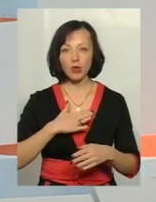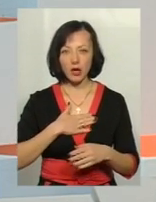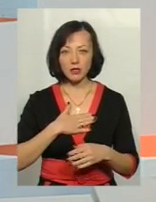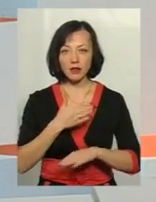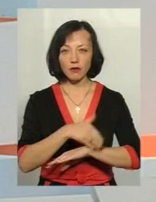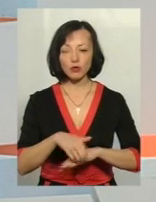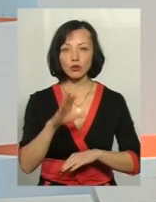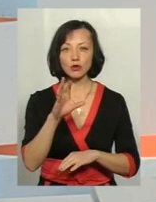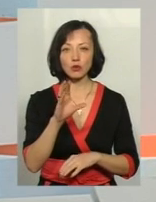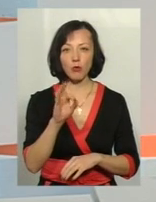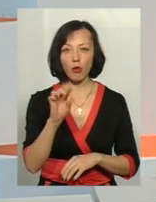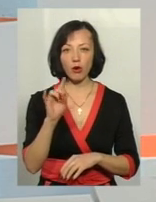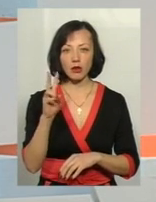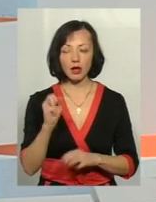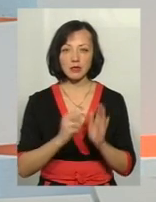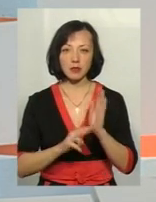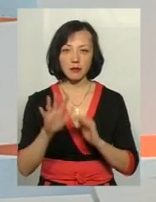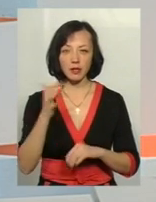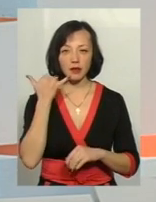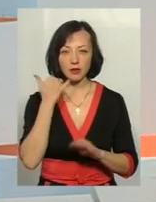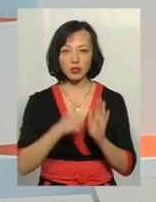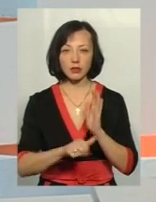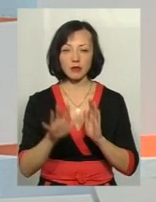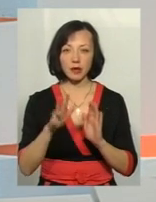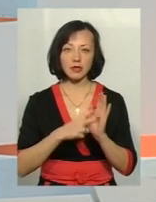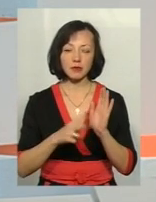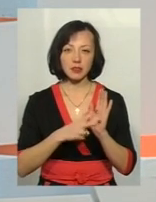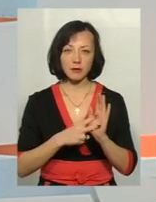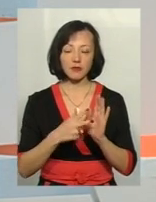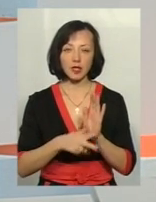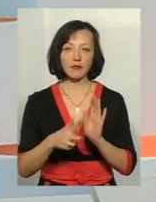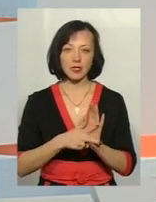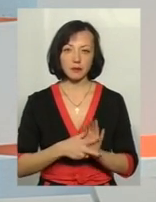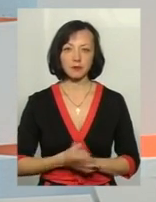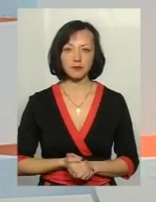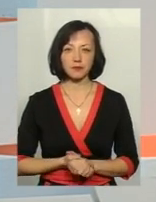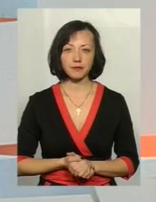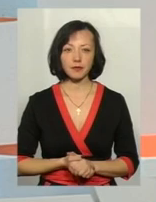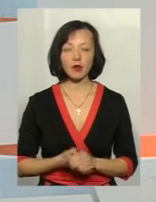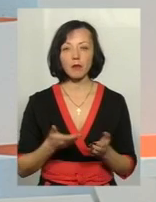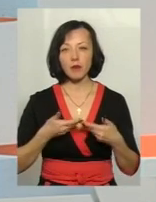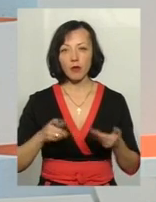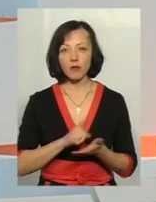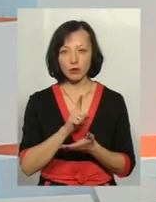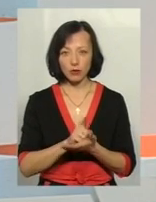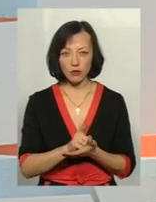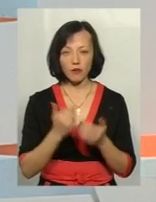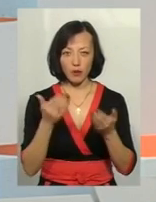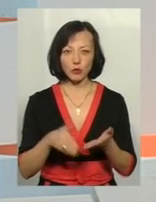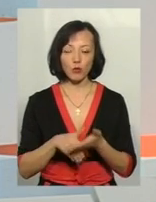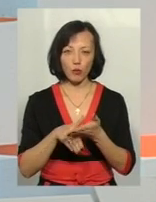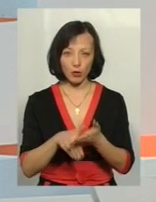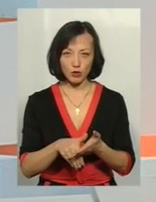на вулиці Соборна, 75, телефон 65 77 88. Ми обов'язково вам